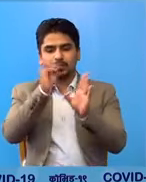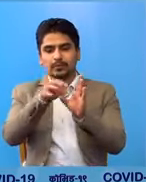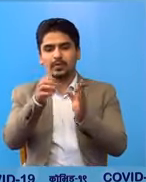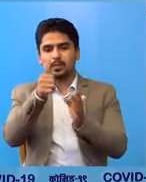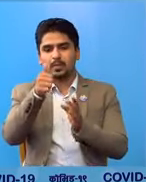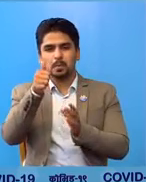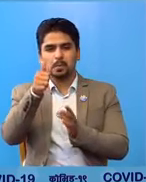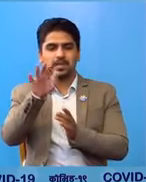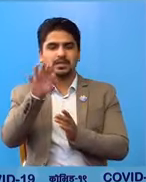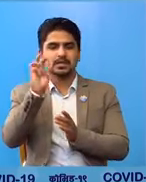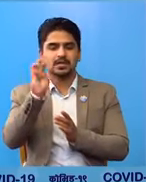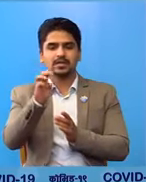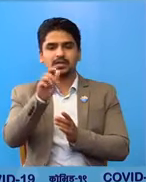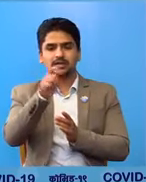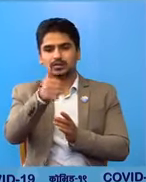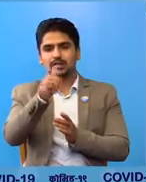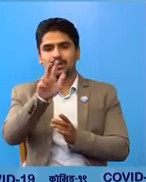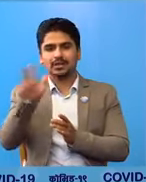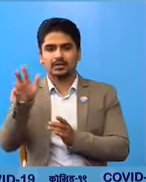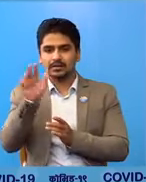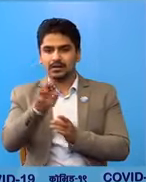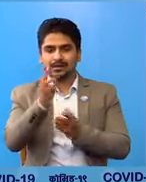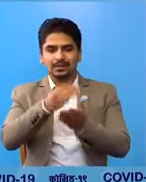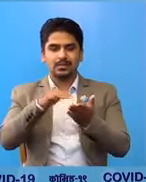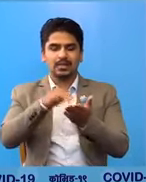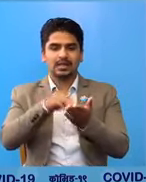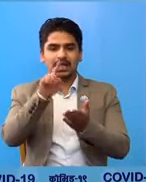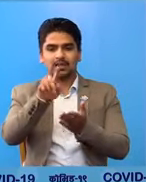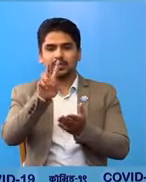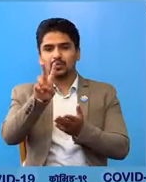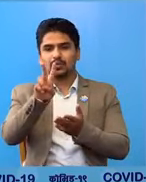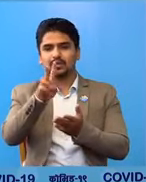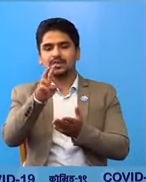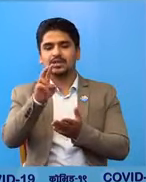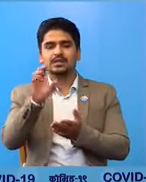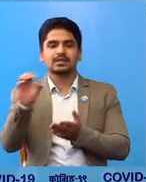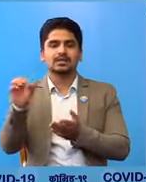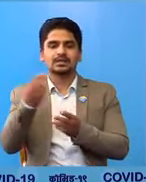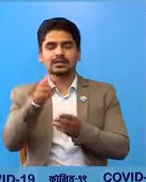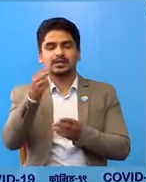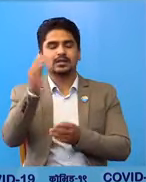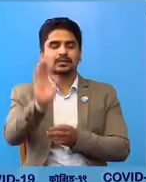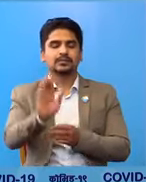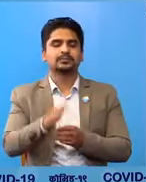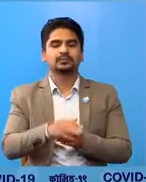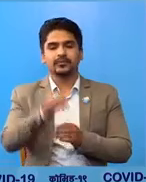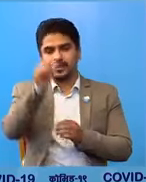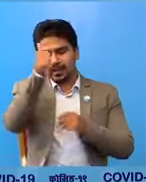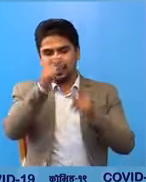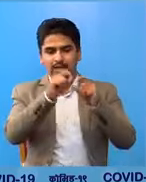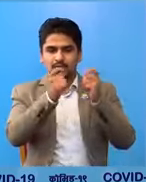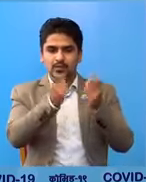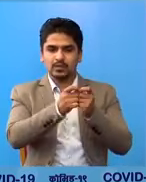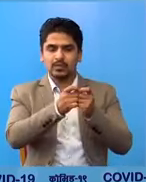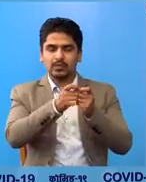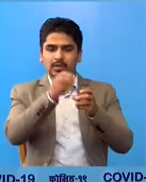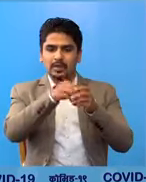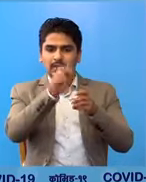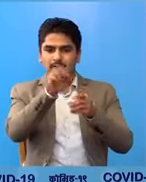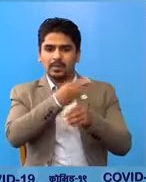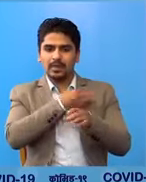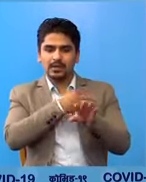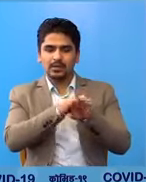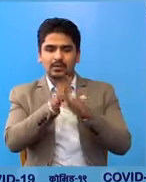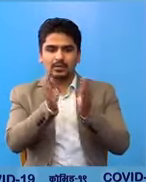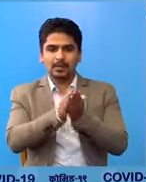,688 जम्मा आज 2,609 जम्मा रहे का रूपो संख्या